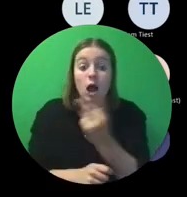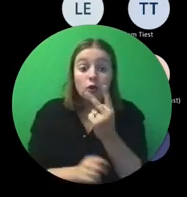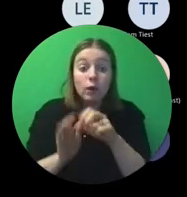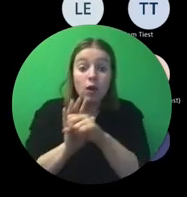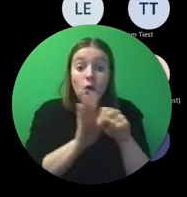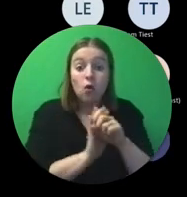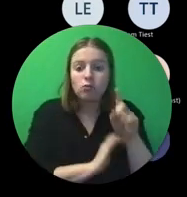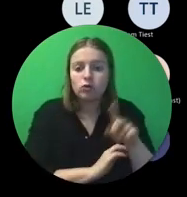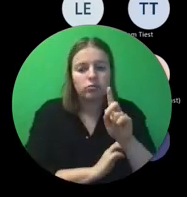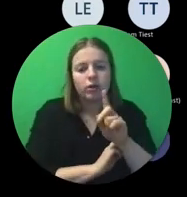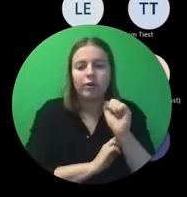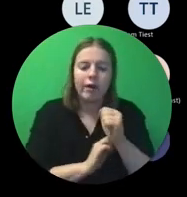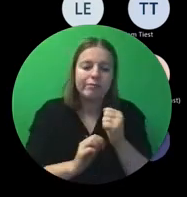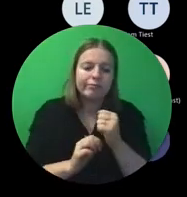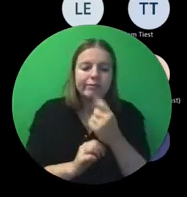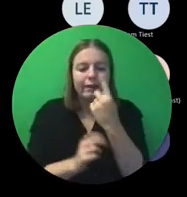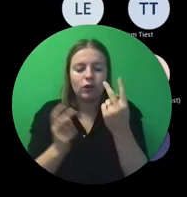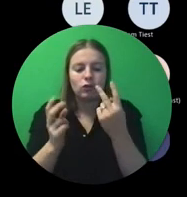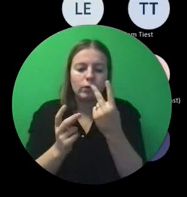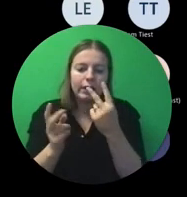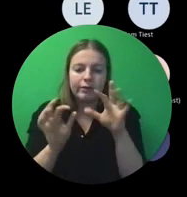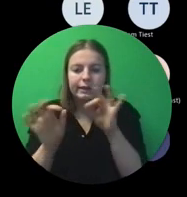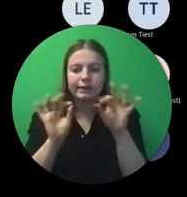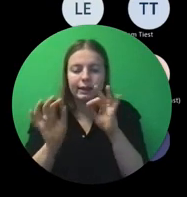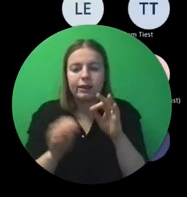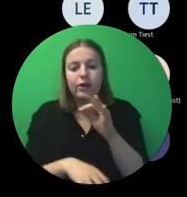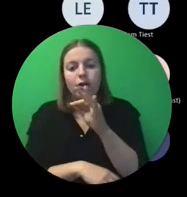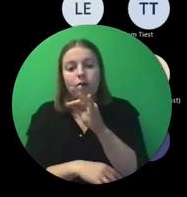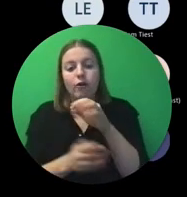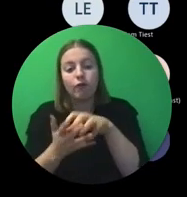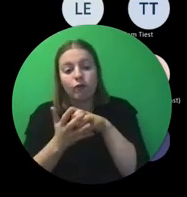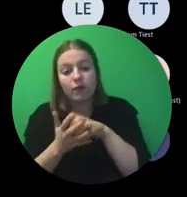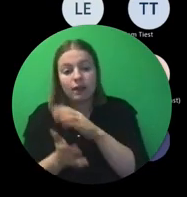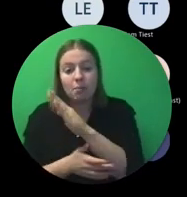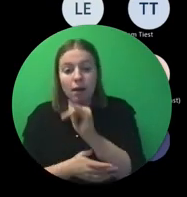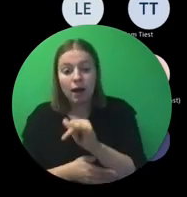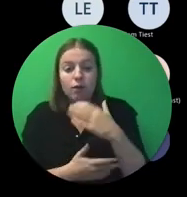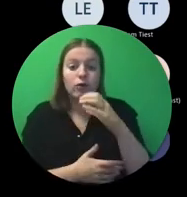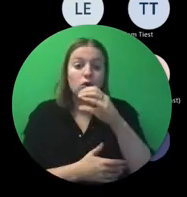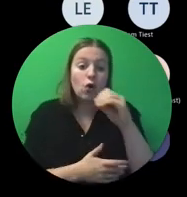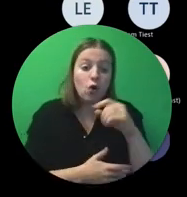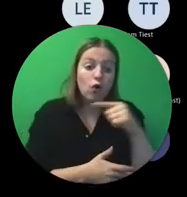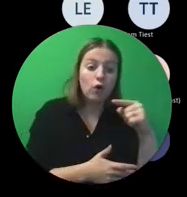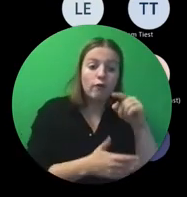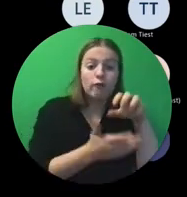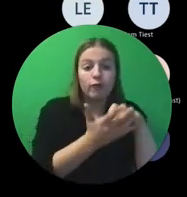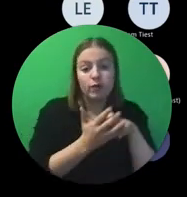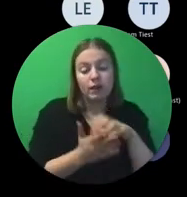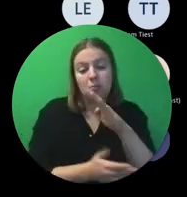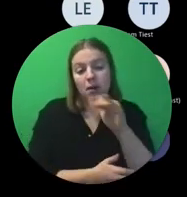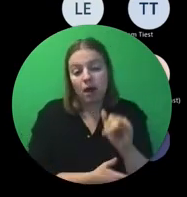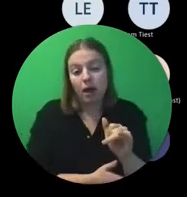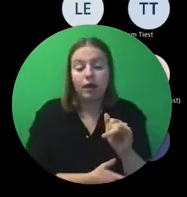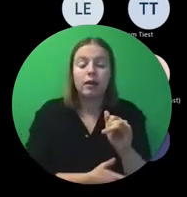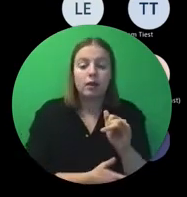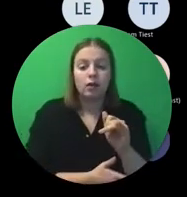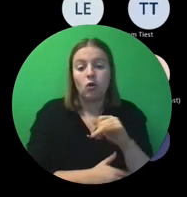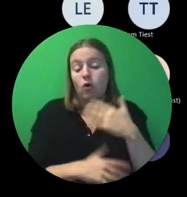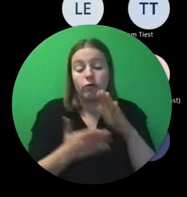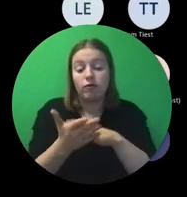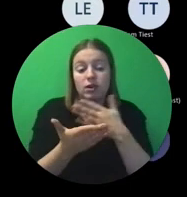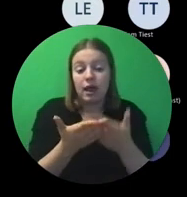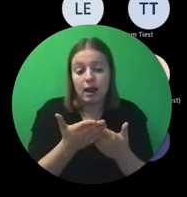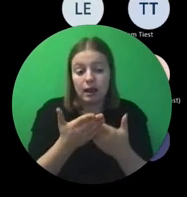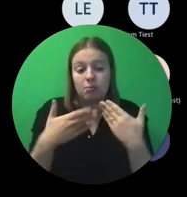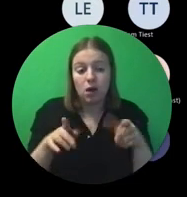beide kiezen natuurlijk, funded by of co-funded by. Of een vertaling daarvan. En je doet dat altijd als je